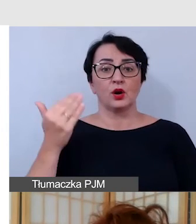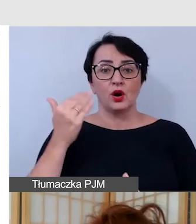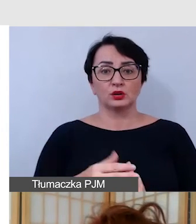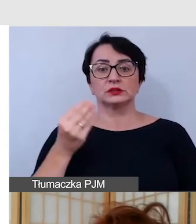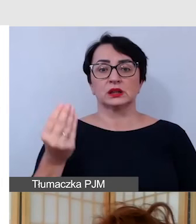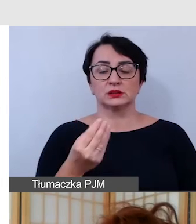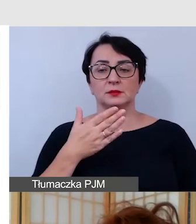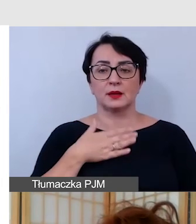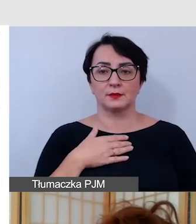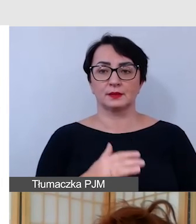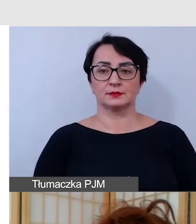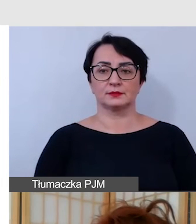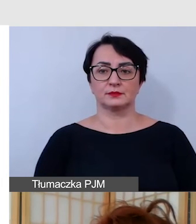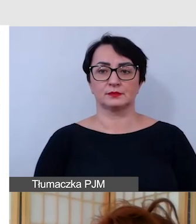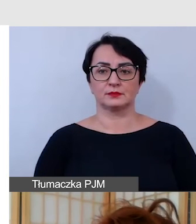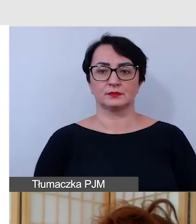również